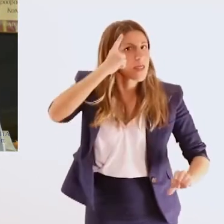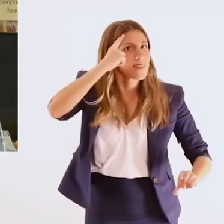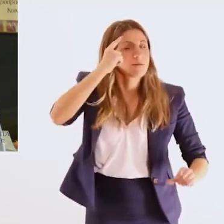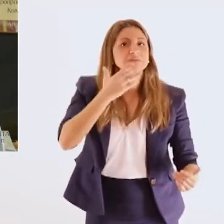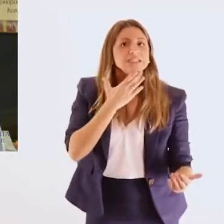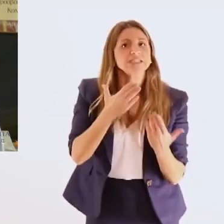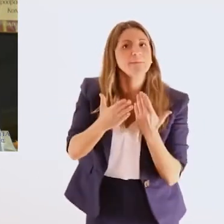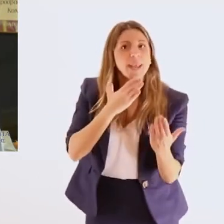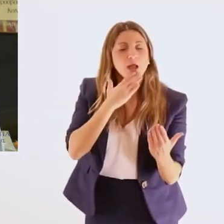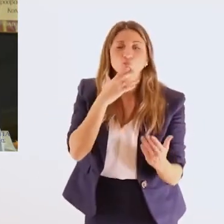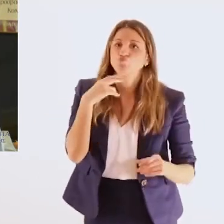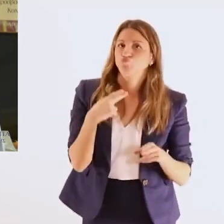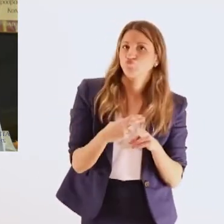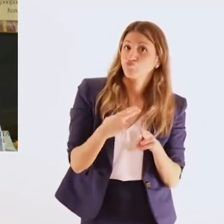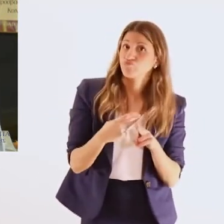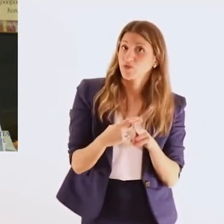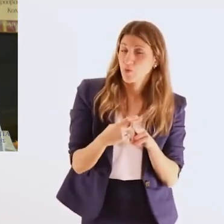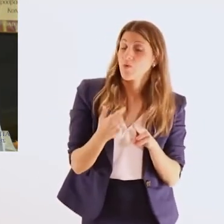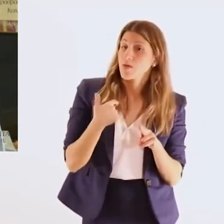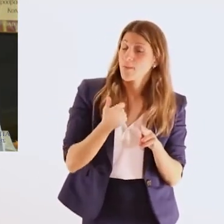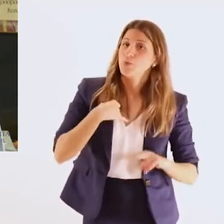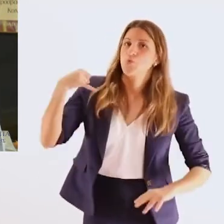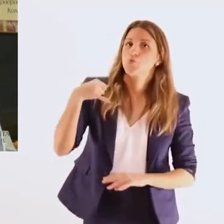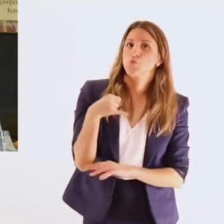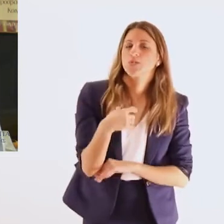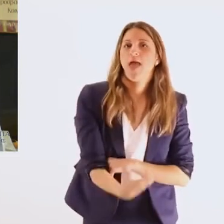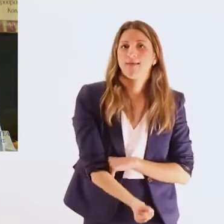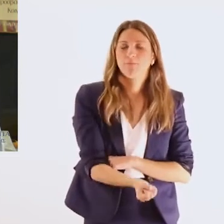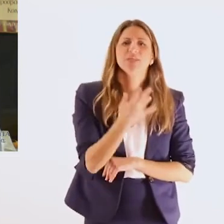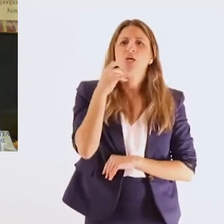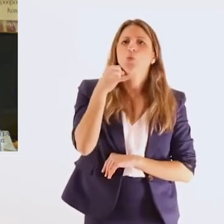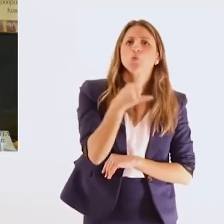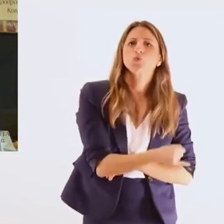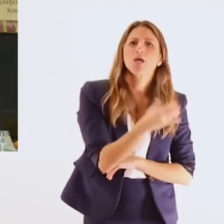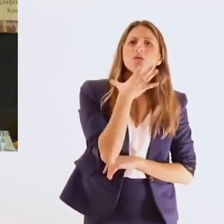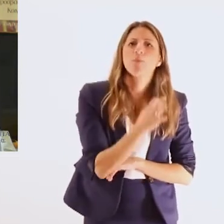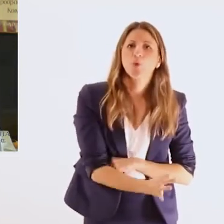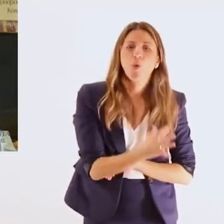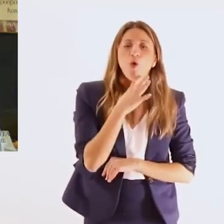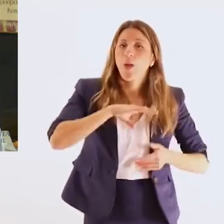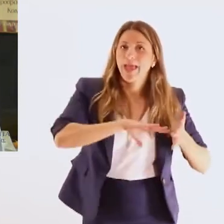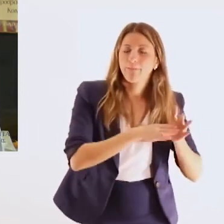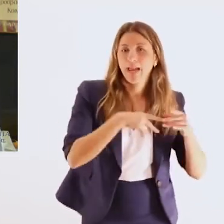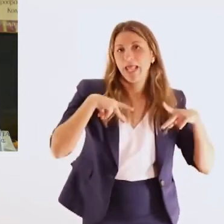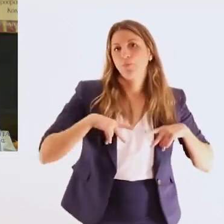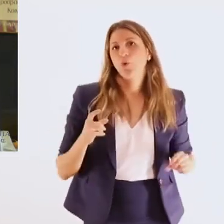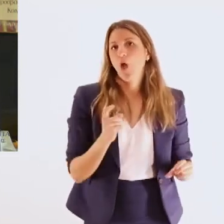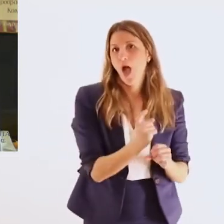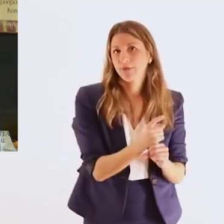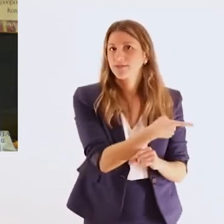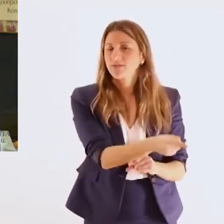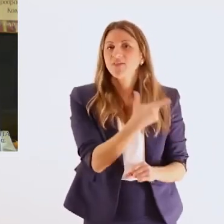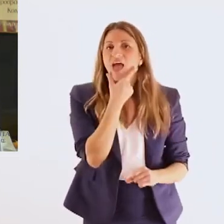στελέχη του Υπουργείου Εθνικής Άμυνας επιμορφώνονται στοχευμένα στα δικαιώματα των ατόμων με αναπηρία χρόνια εσπαθήσεις και των